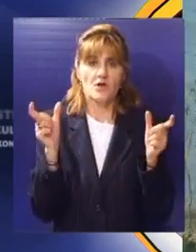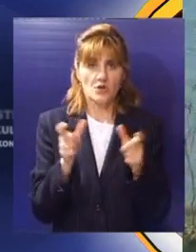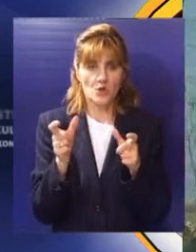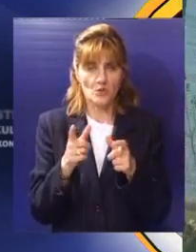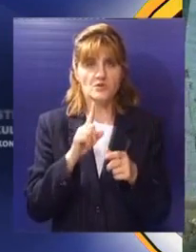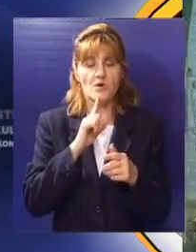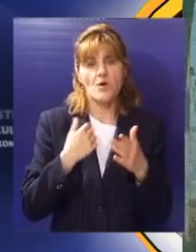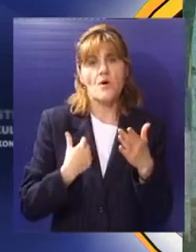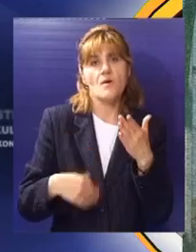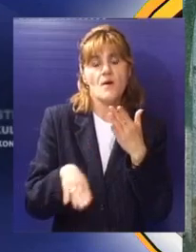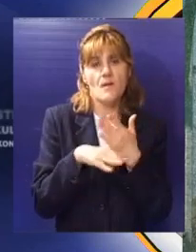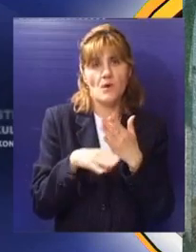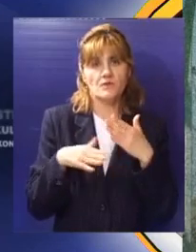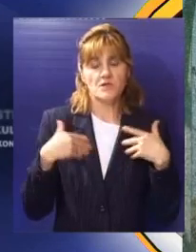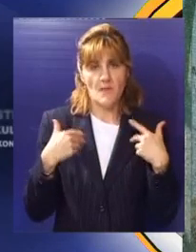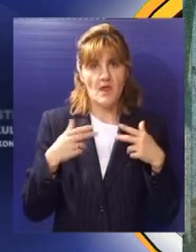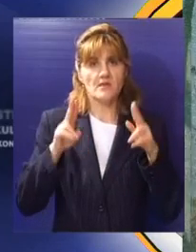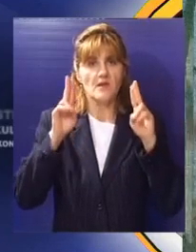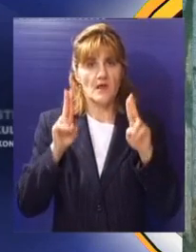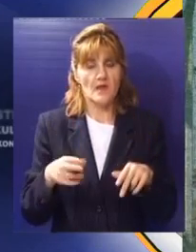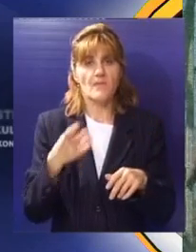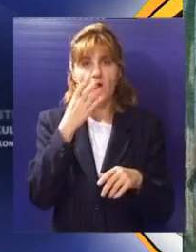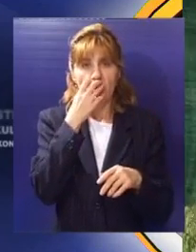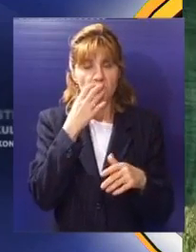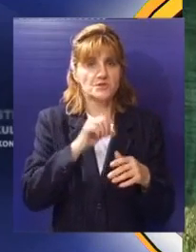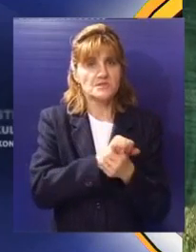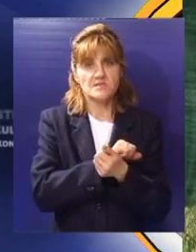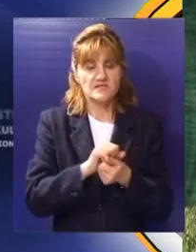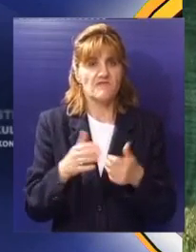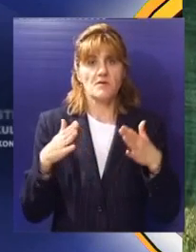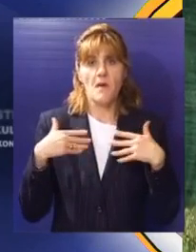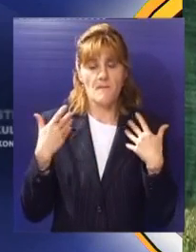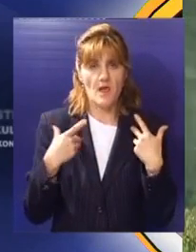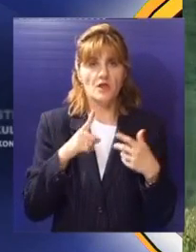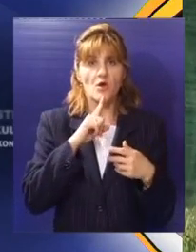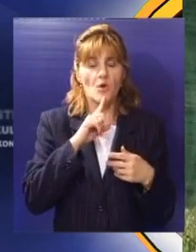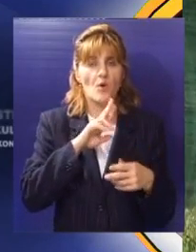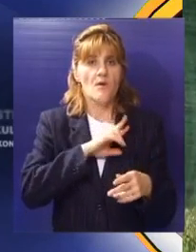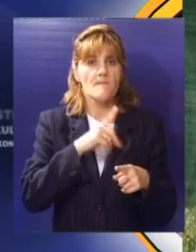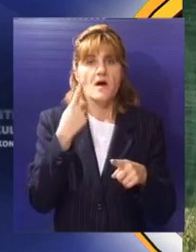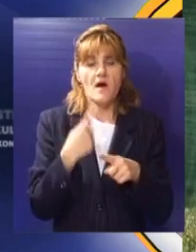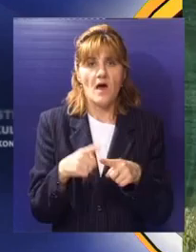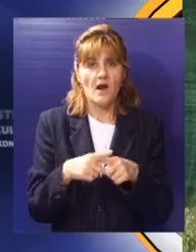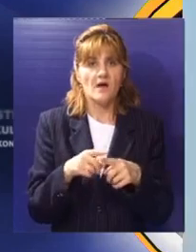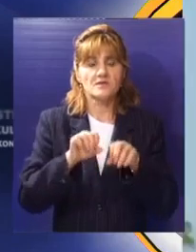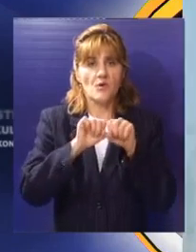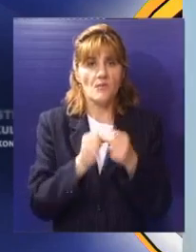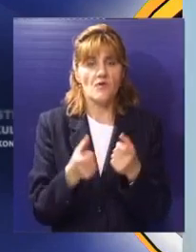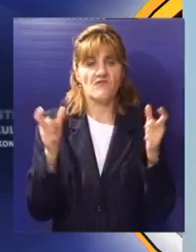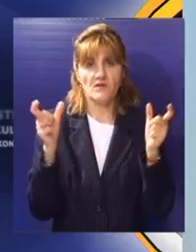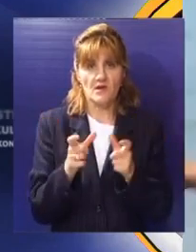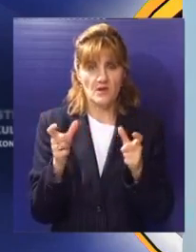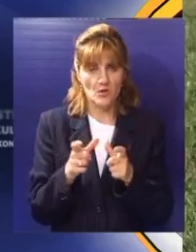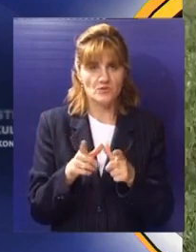zajednica za pomoć zavisnicima Hosana ima za cilj pomoć svima osobito mladima koji su iz bilo kojeg razloga upali u